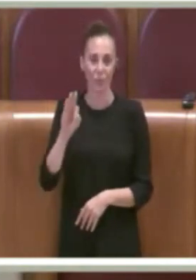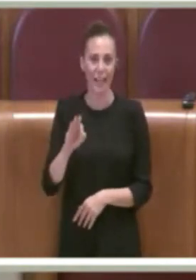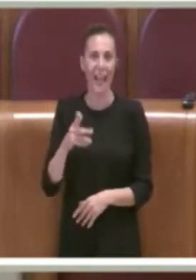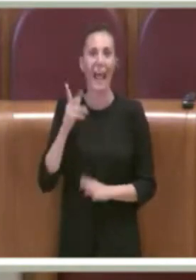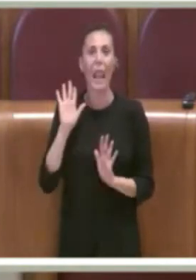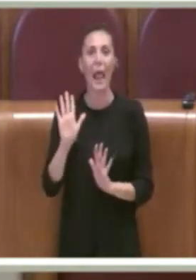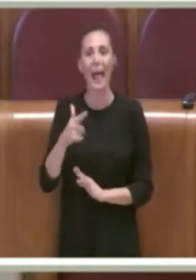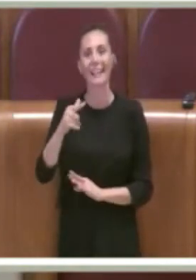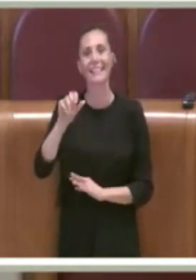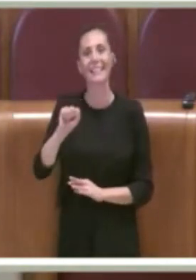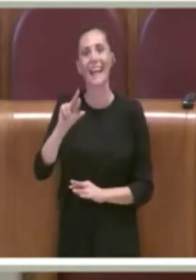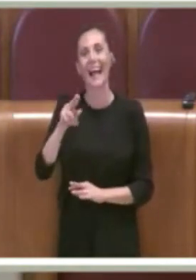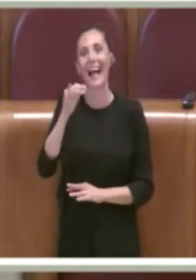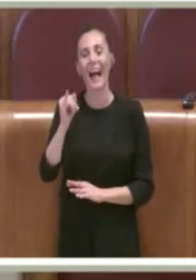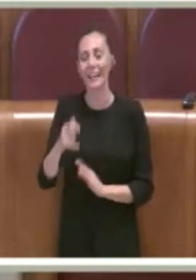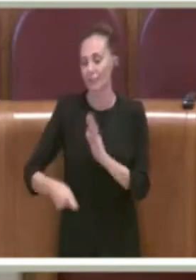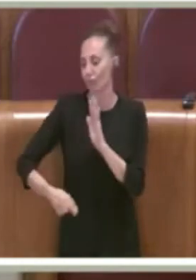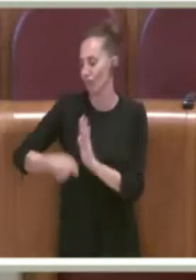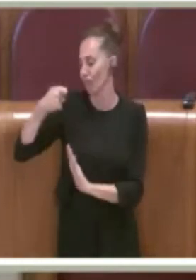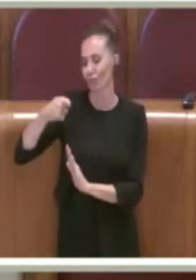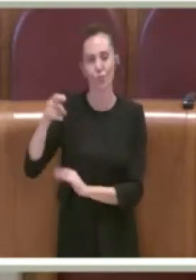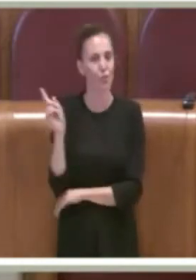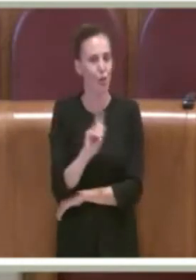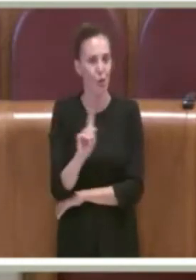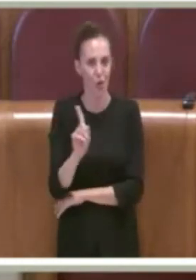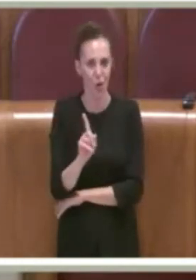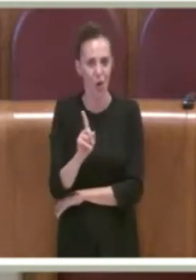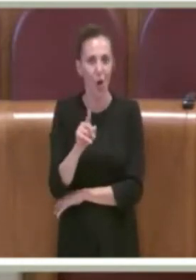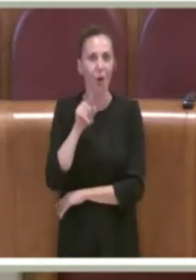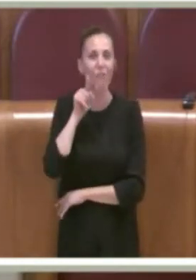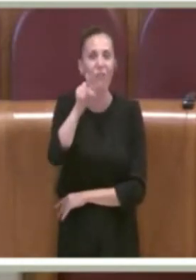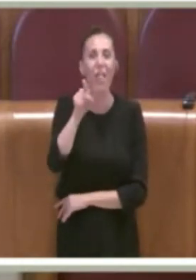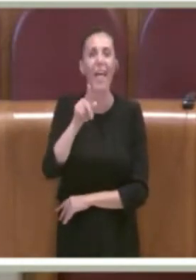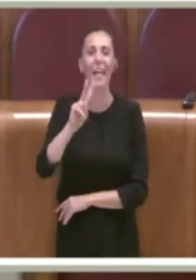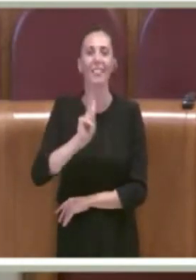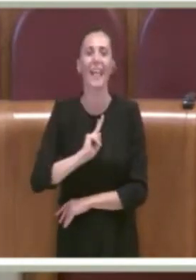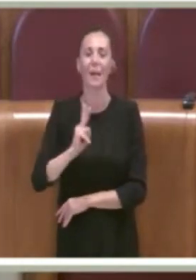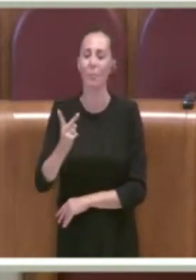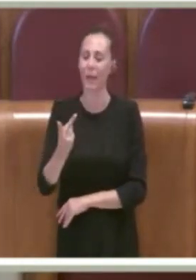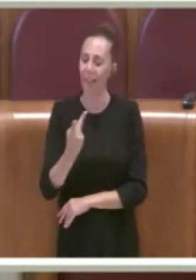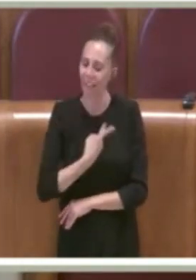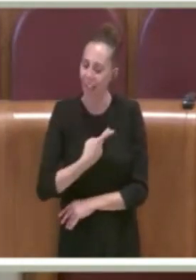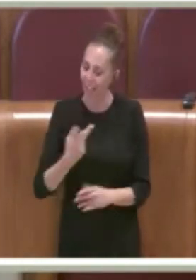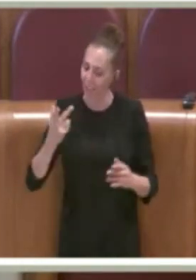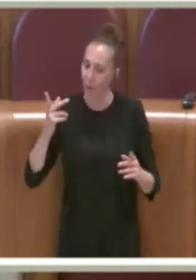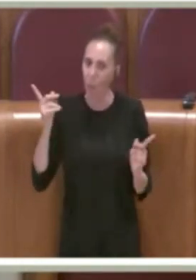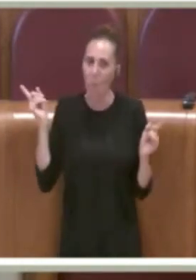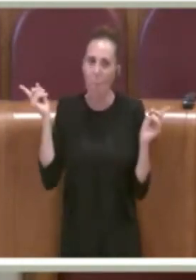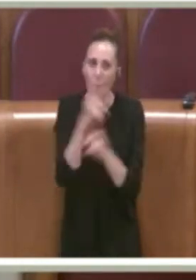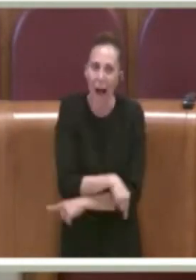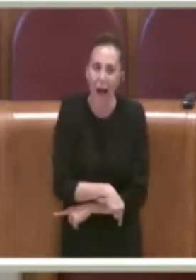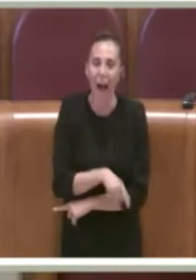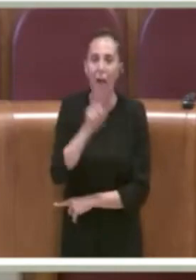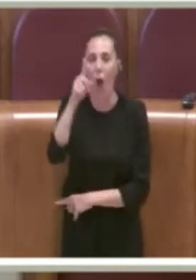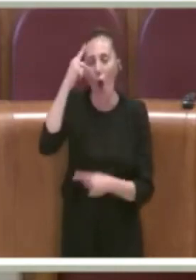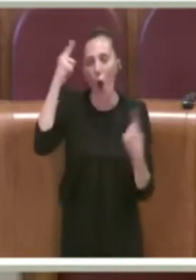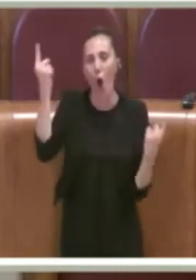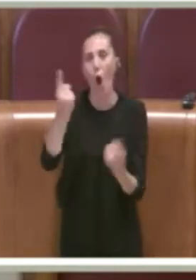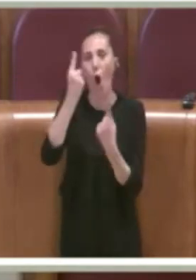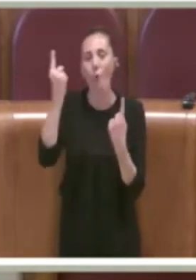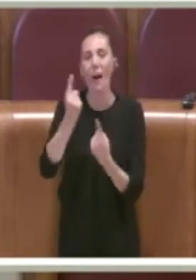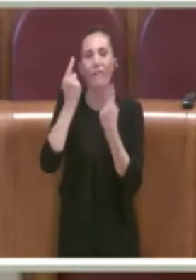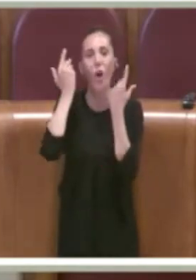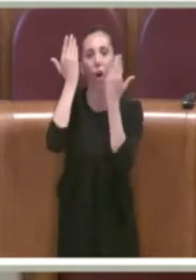aumenta, legga bene. No, lei ha interpretato malissimo, a modo suo, come voleva lei, ovviamente.